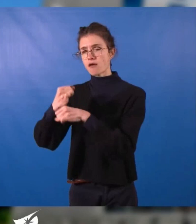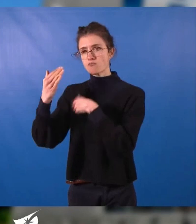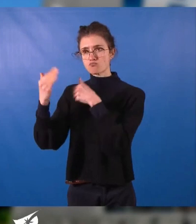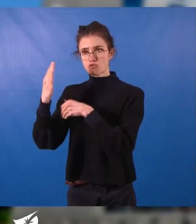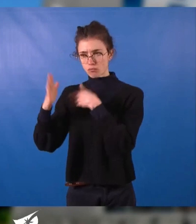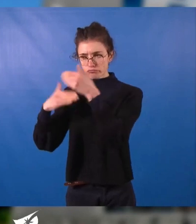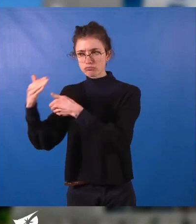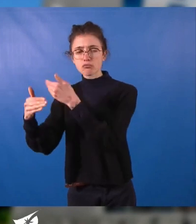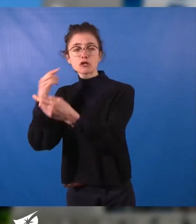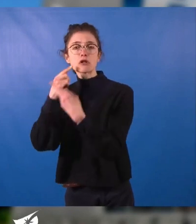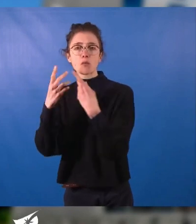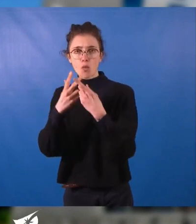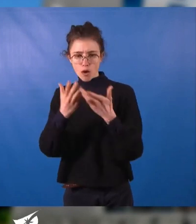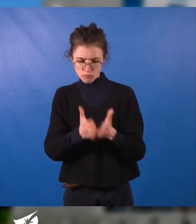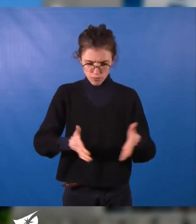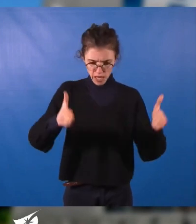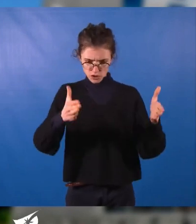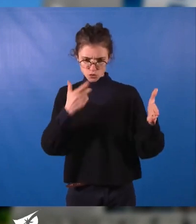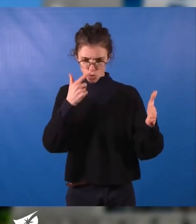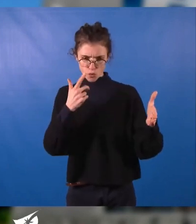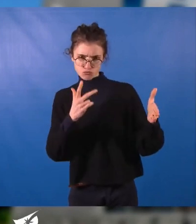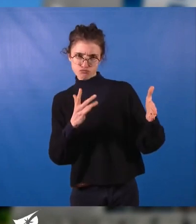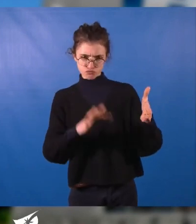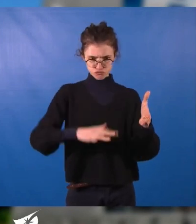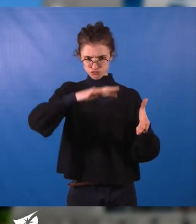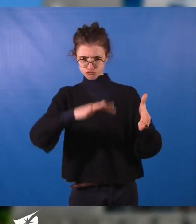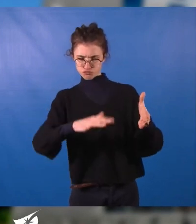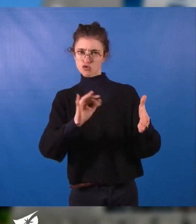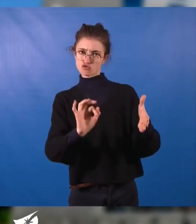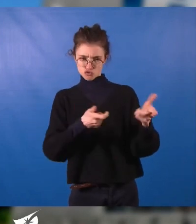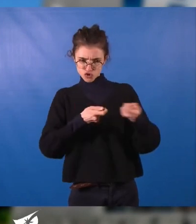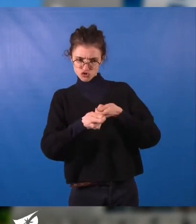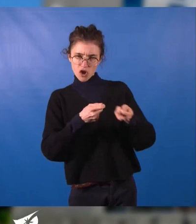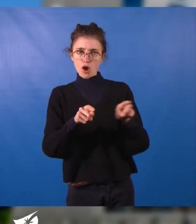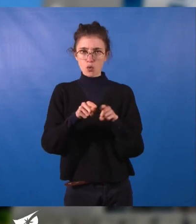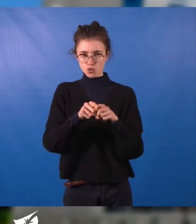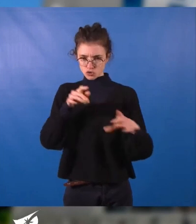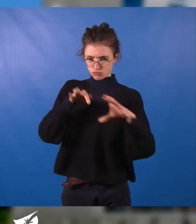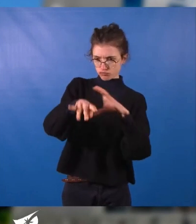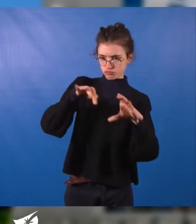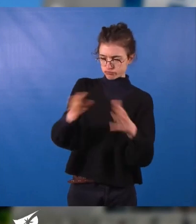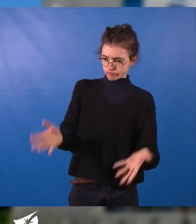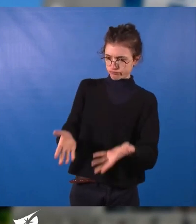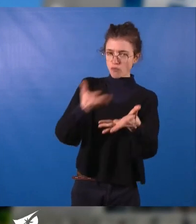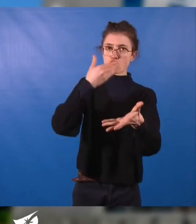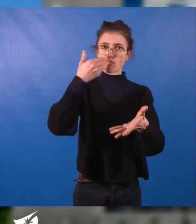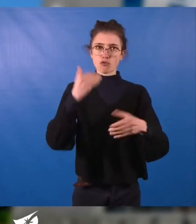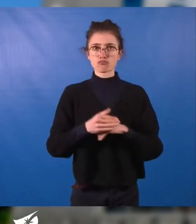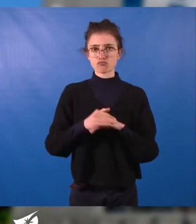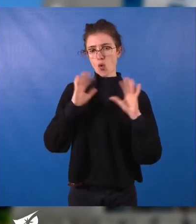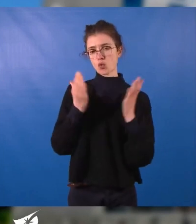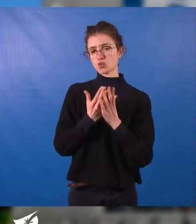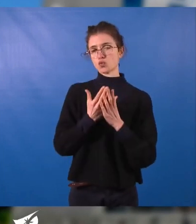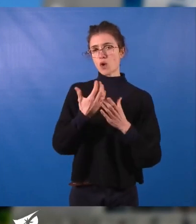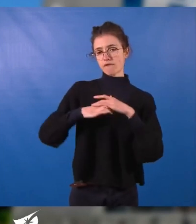berges, recalibrer les cours d'eau et faciliter la circulation de l'eau. Les investissements nécessaires, estimés à un peu plus de